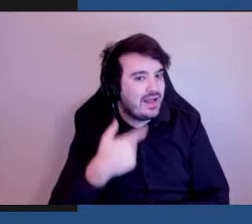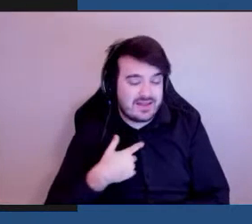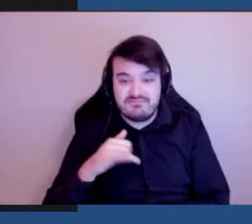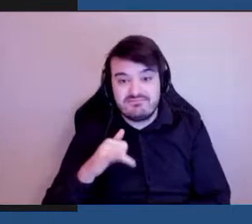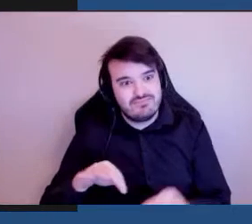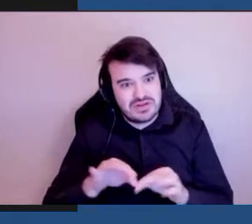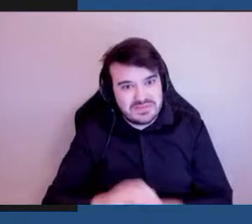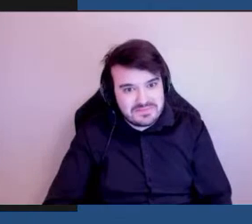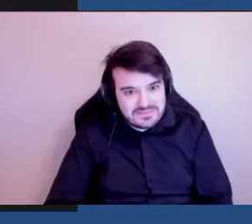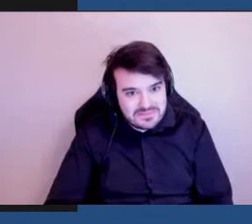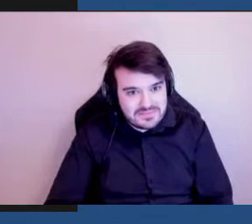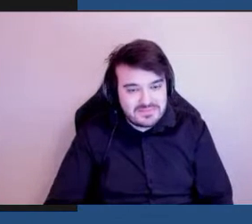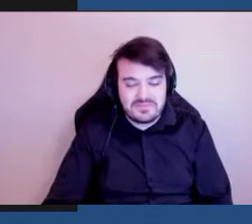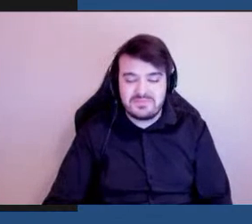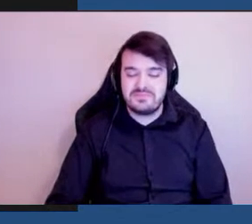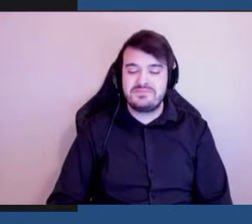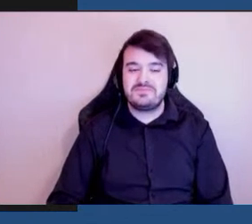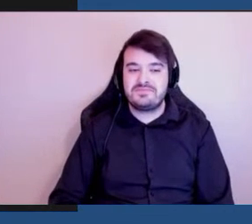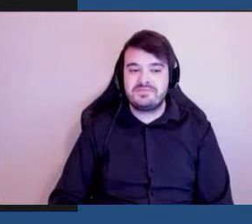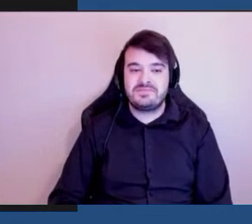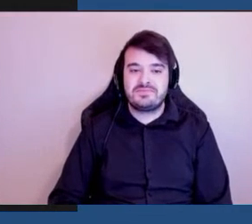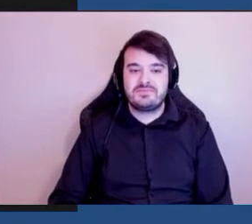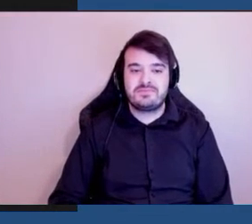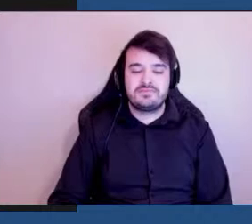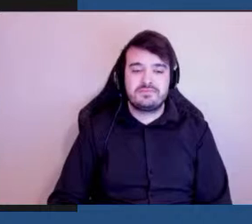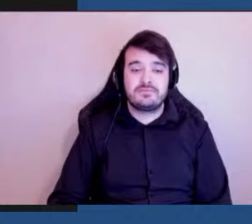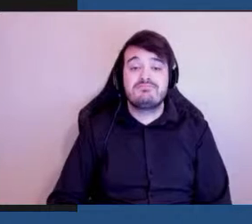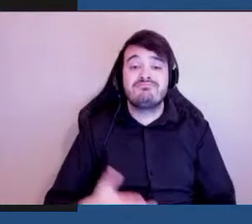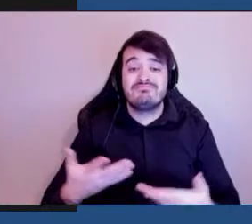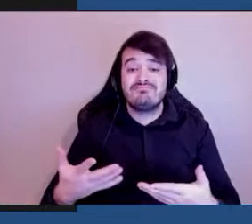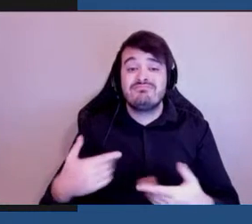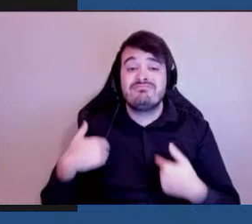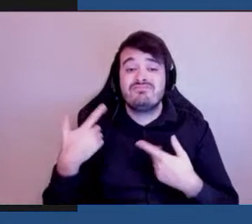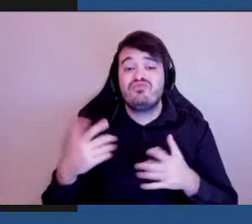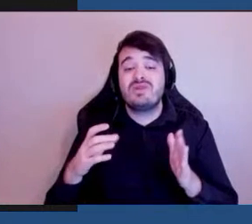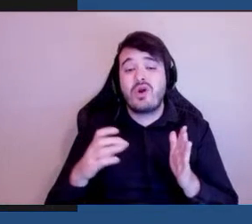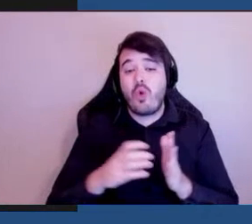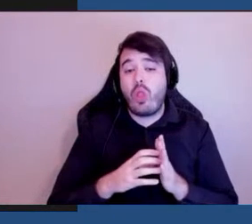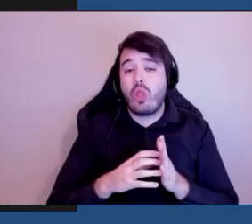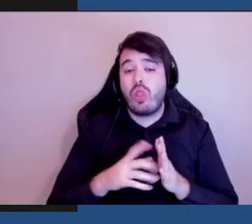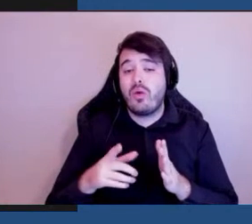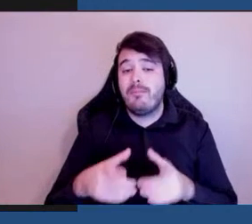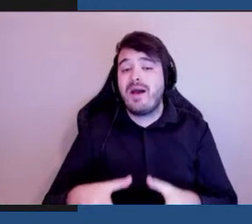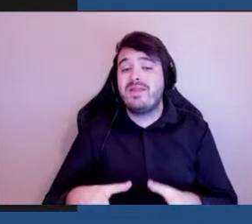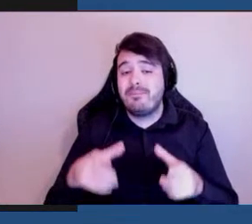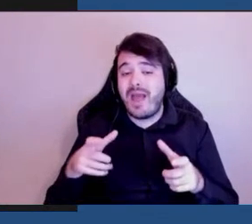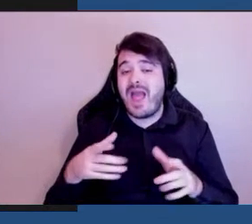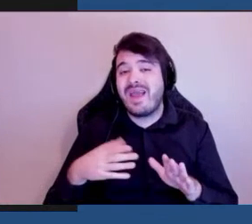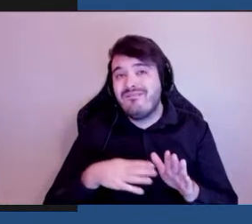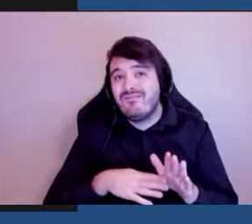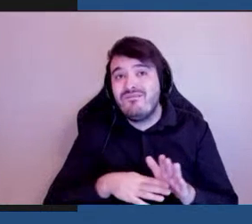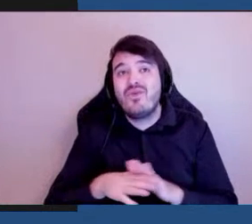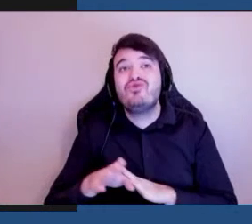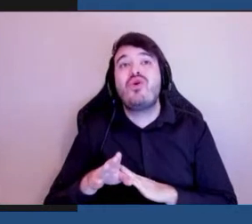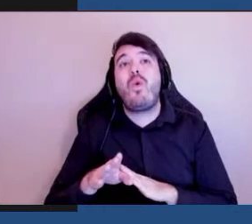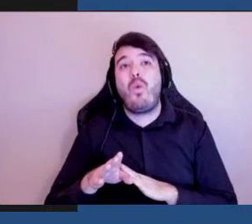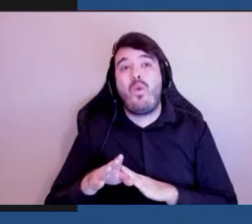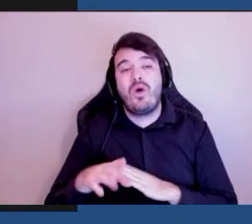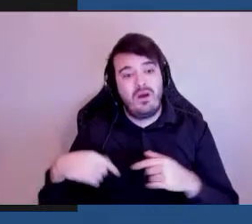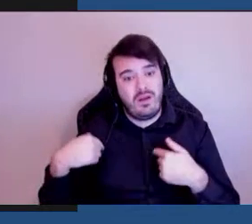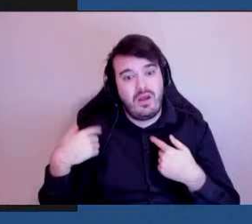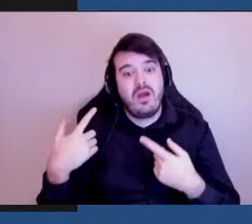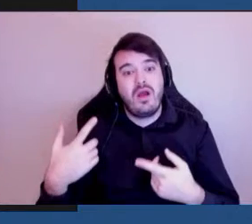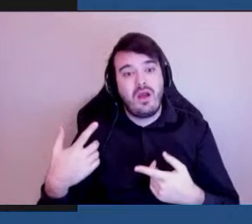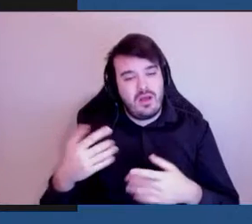quand on parle de l'évolution des codes du bâtiment, c'est une chose qui est